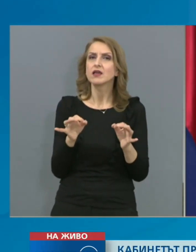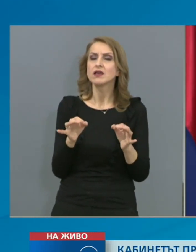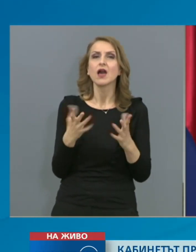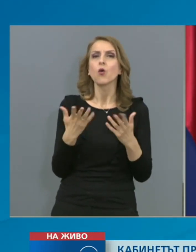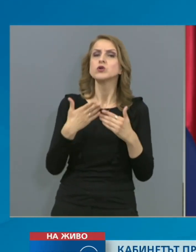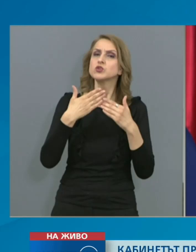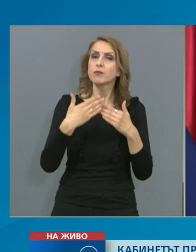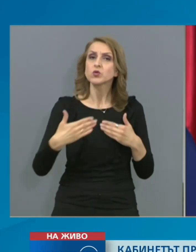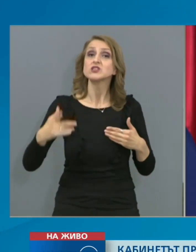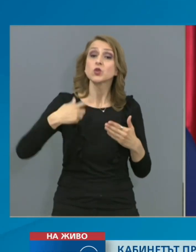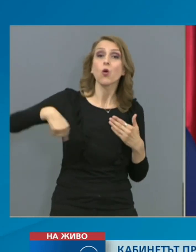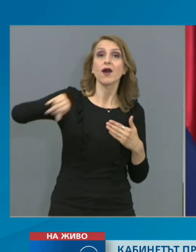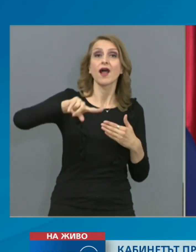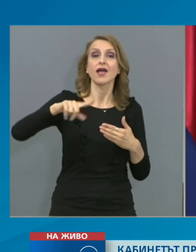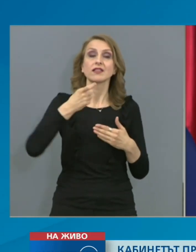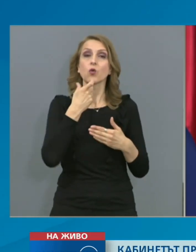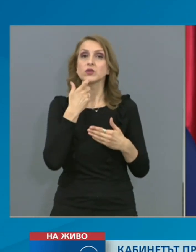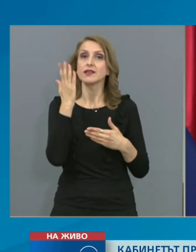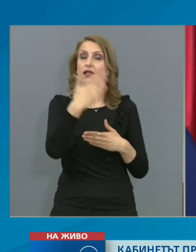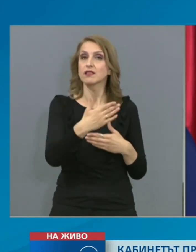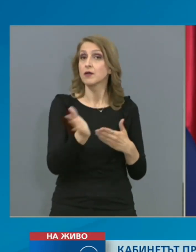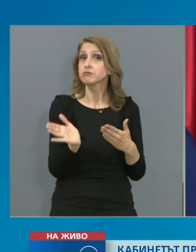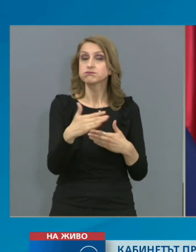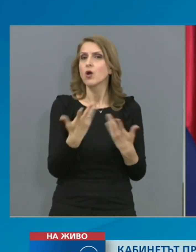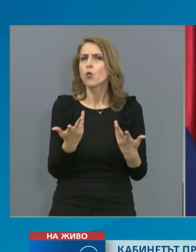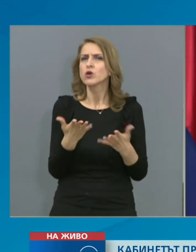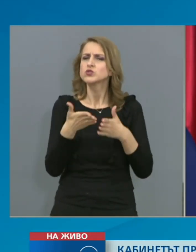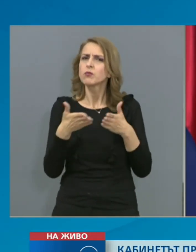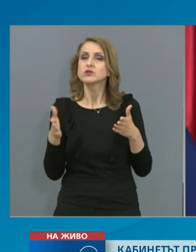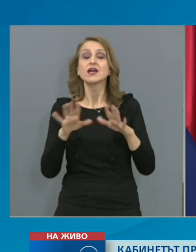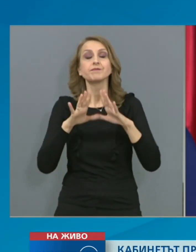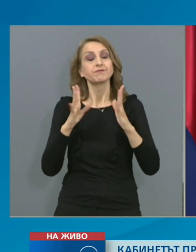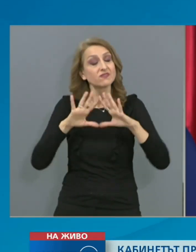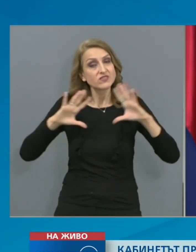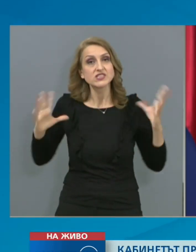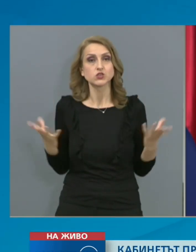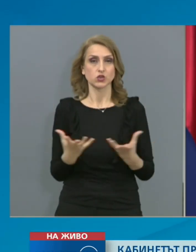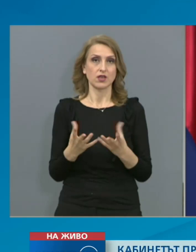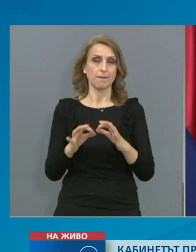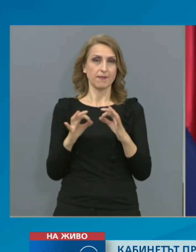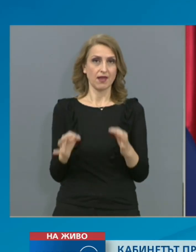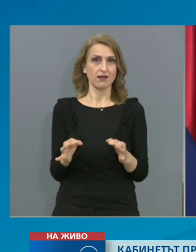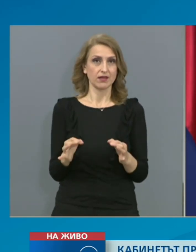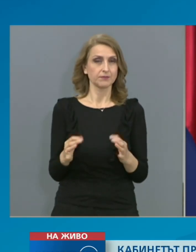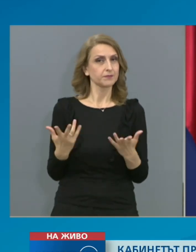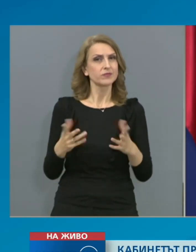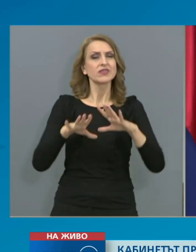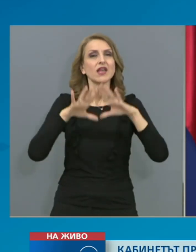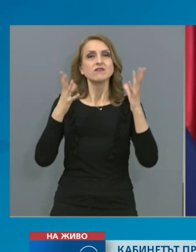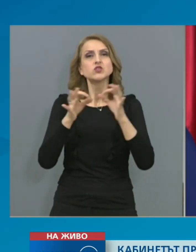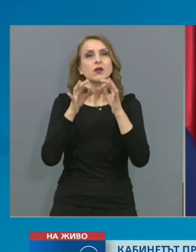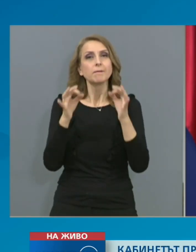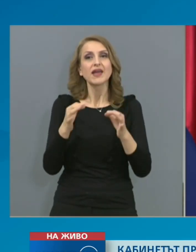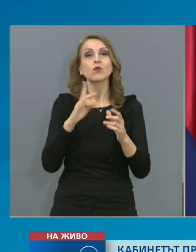Всички мерки, които са свързани с преодоляване на економическите последици,